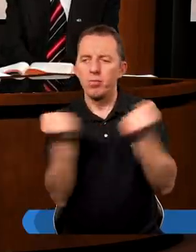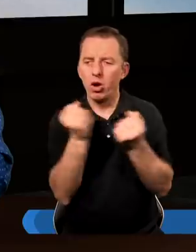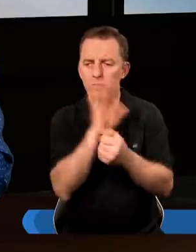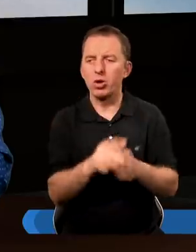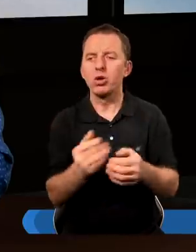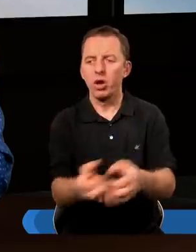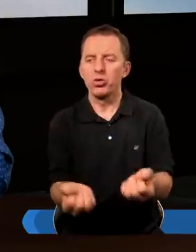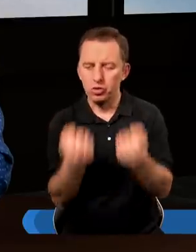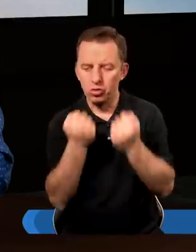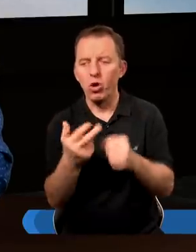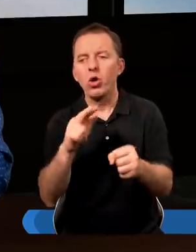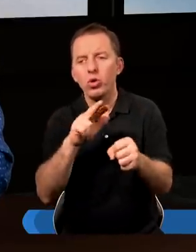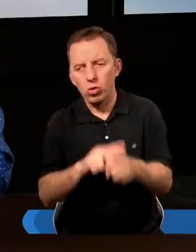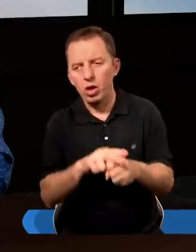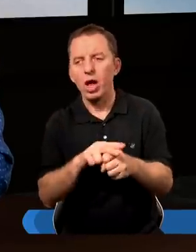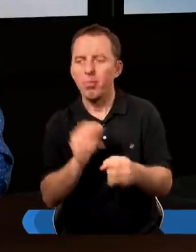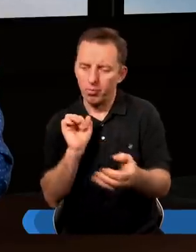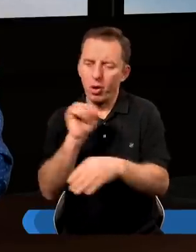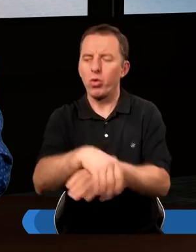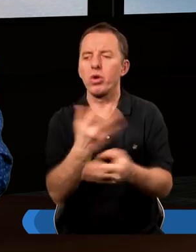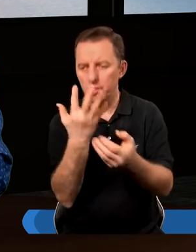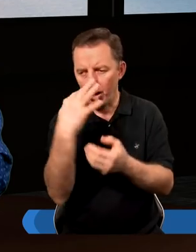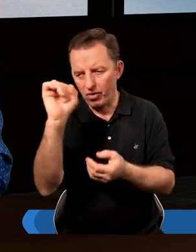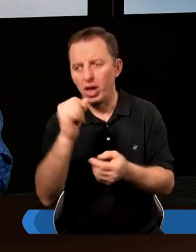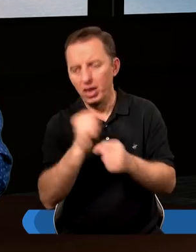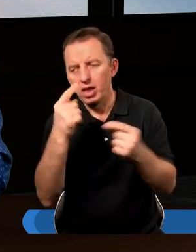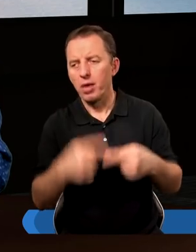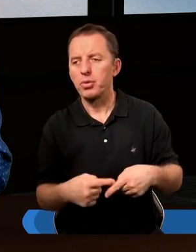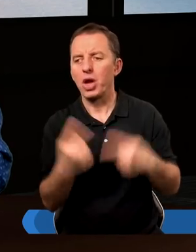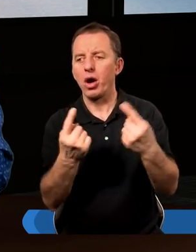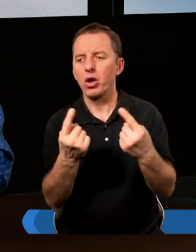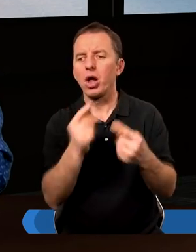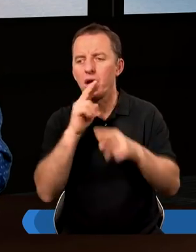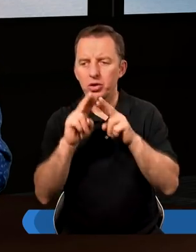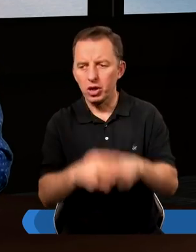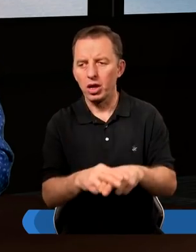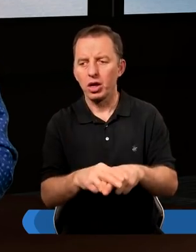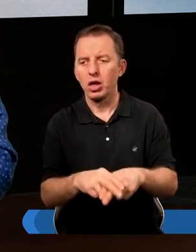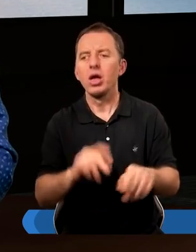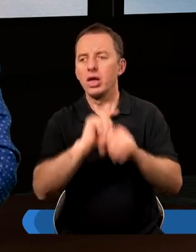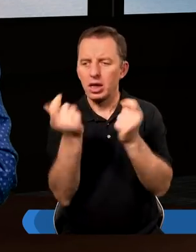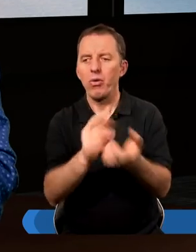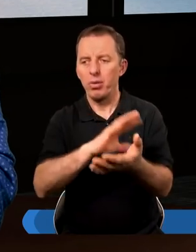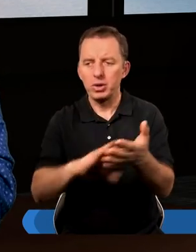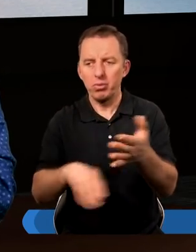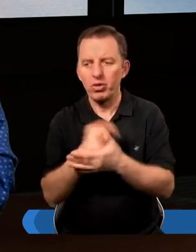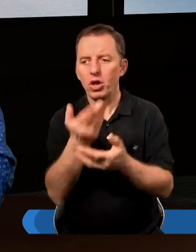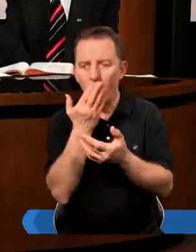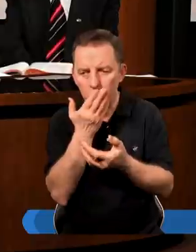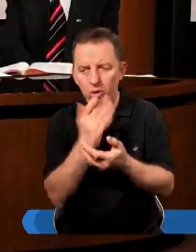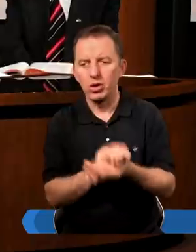Boża jest tą siłą, która przezwycięży. jestem przekonana. Zresztą cała Biblia o tym mówi.